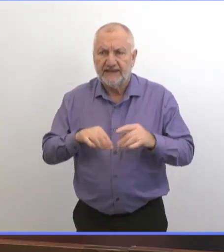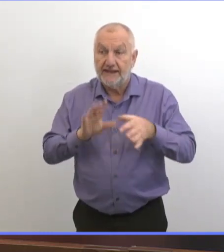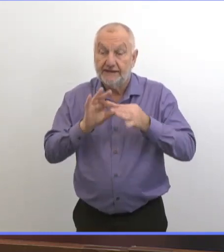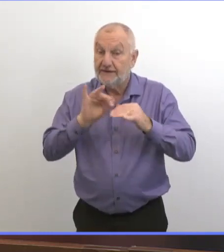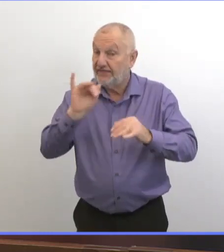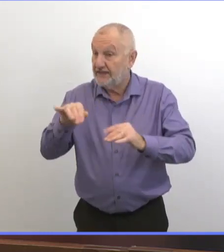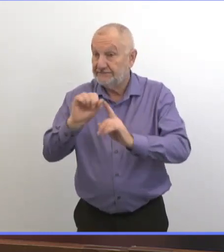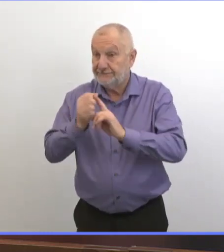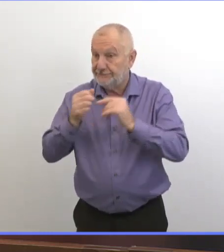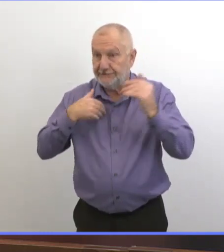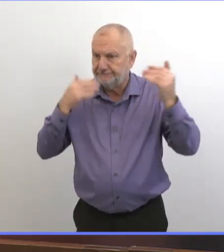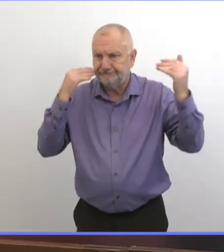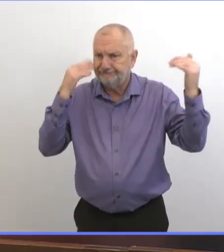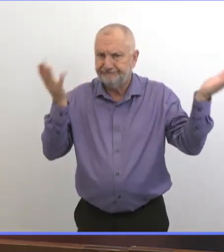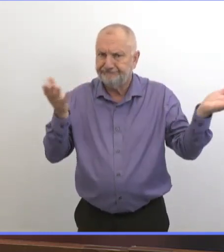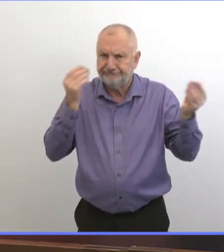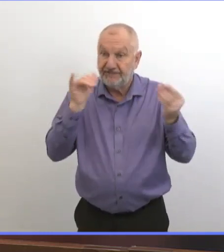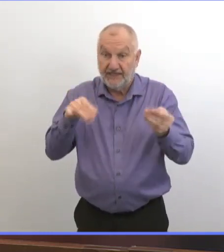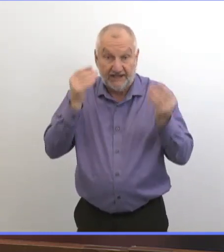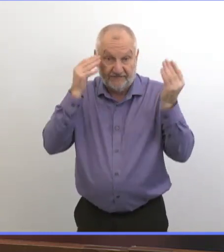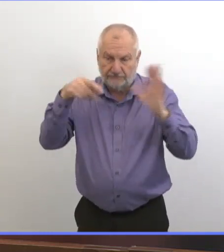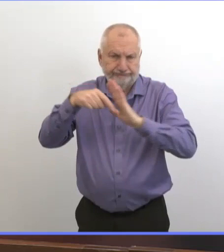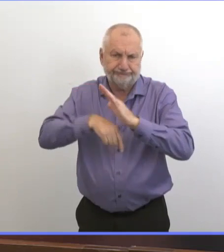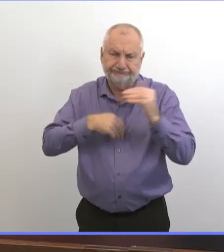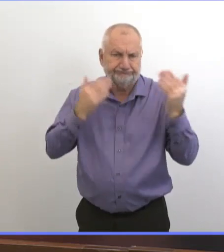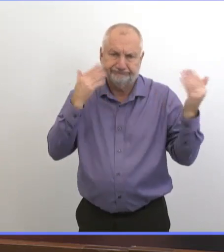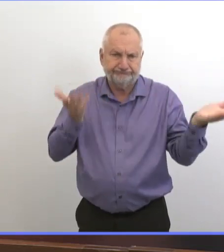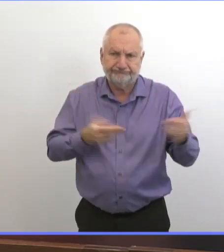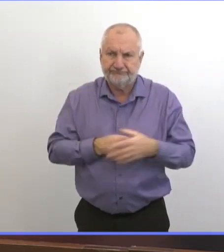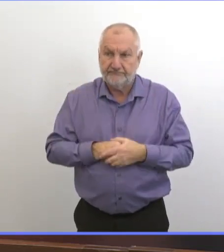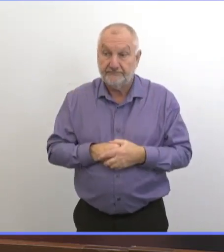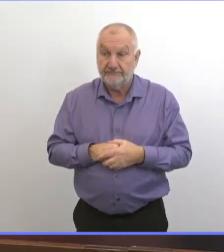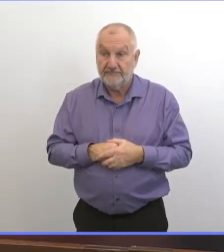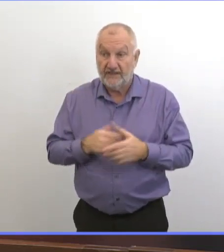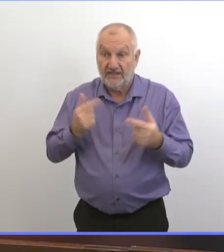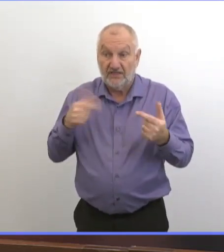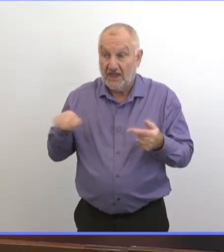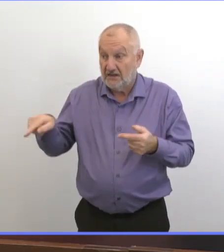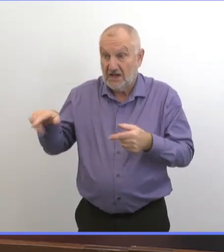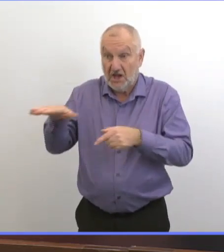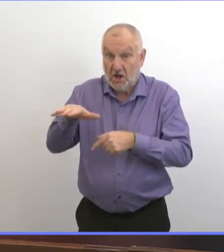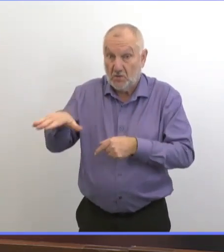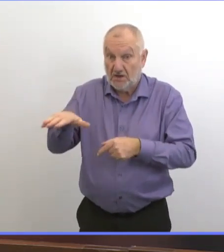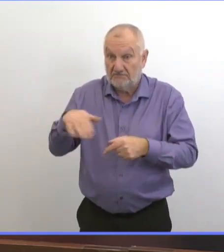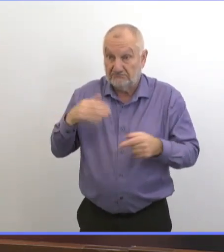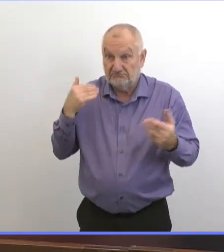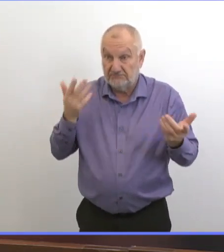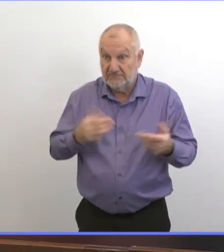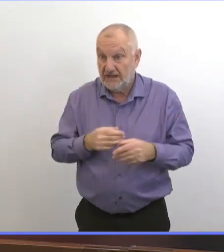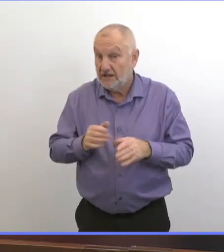de ce qui se passe. Ce que je dirais, c'est